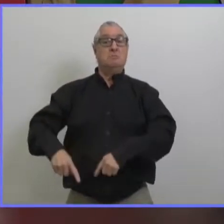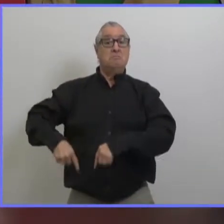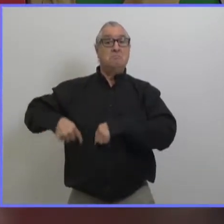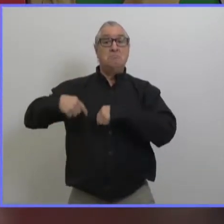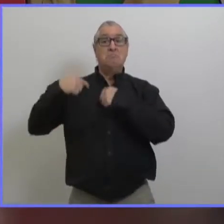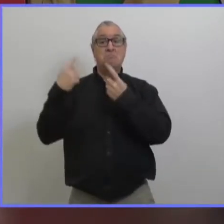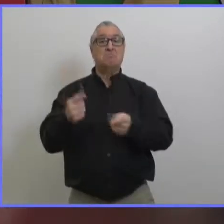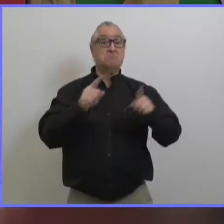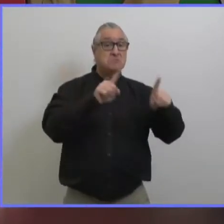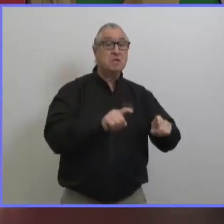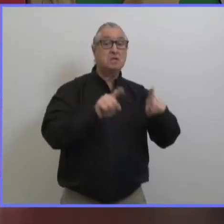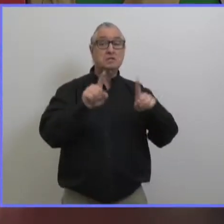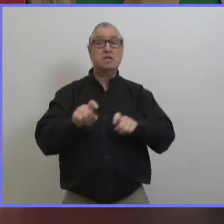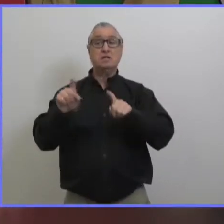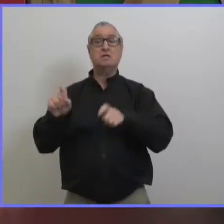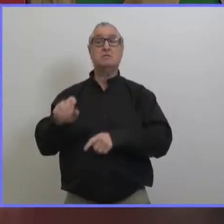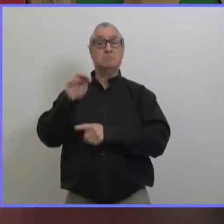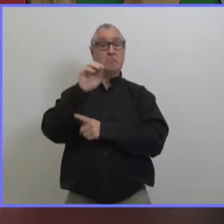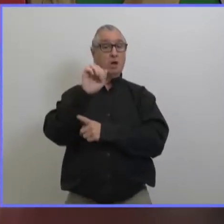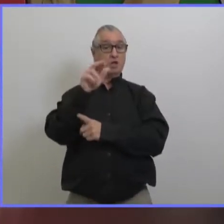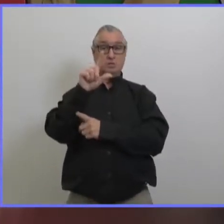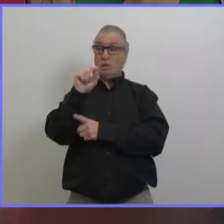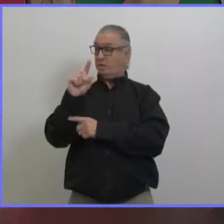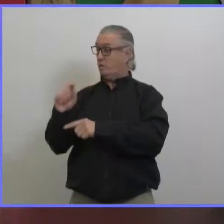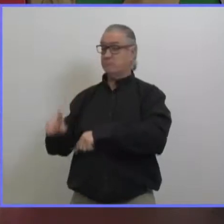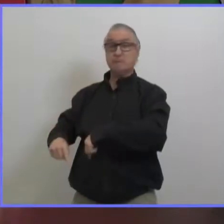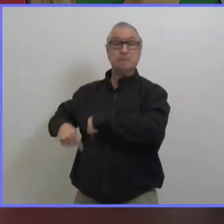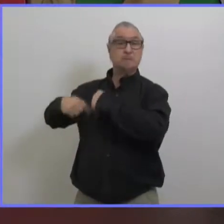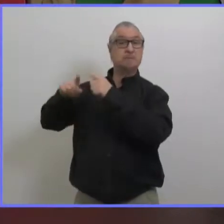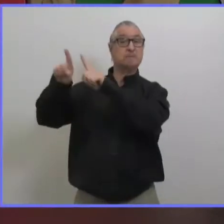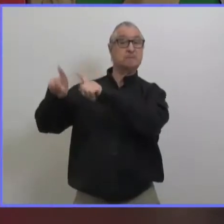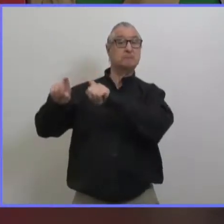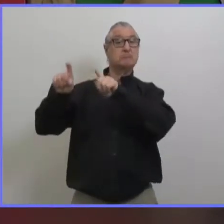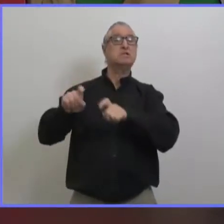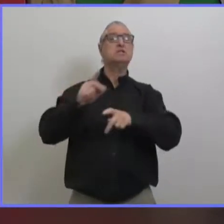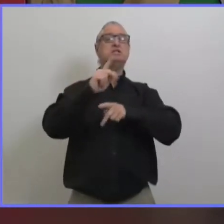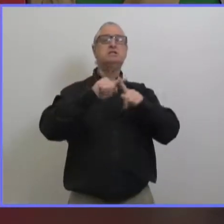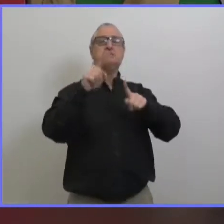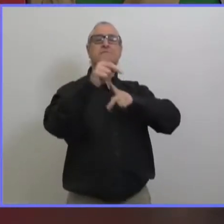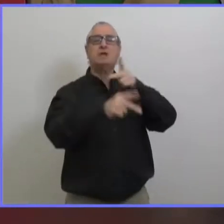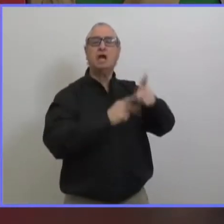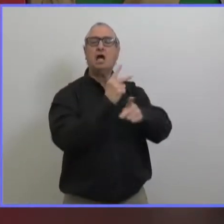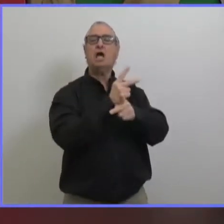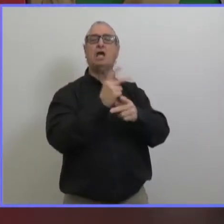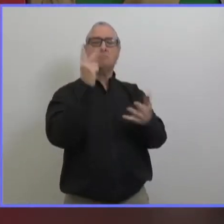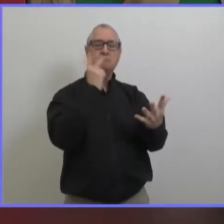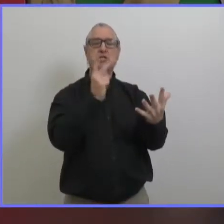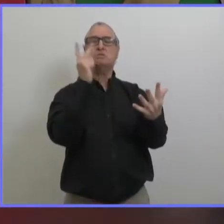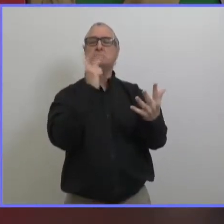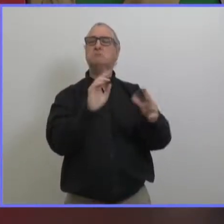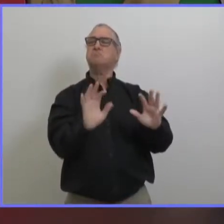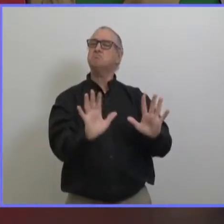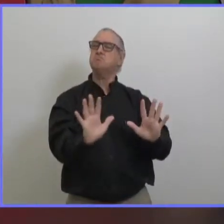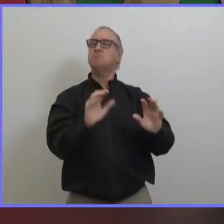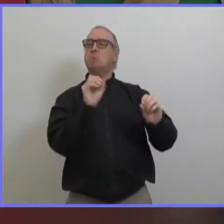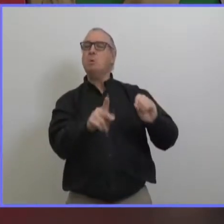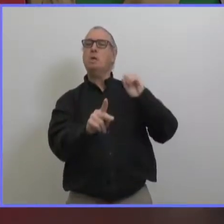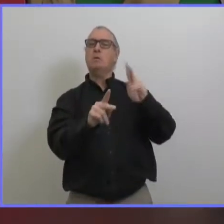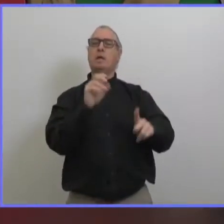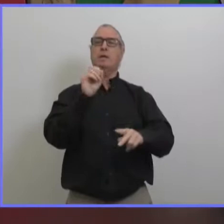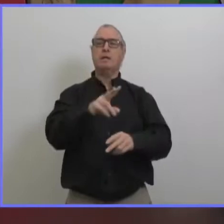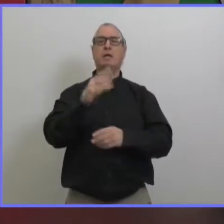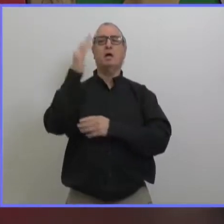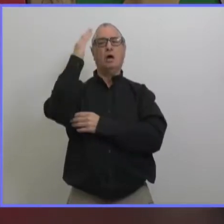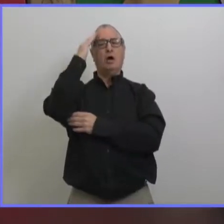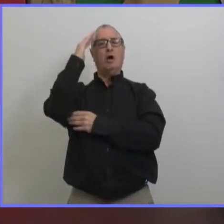avons toujours testé pour détecter les variants préoccupant et nous allons continuer nous avons fait ça dès le début de la pandémie nous savons